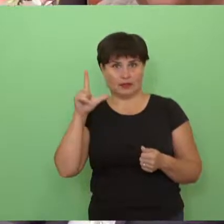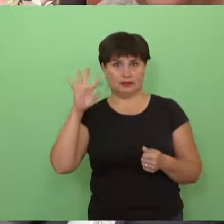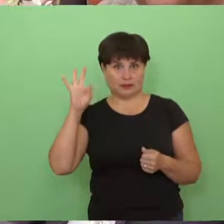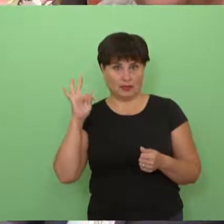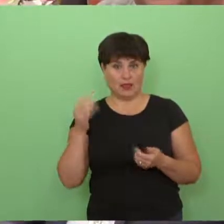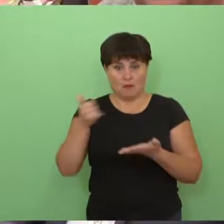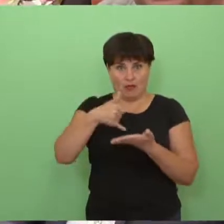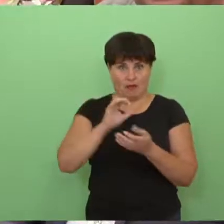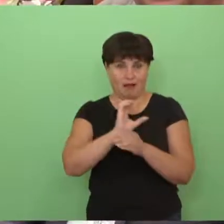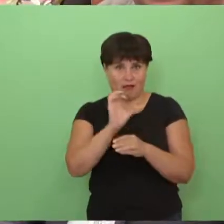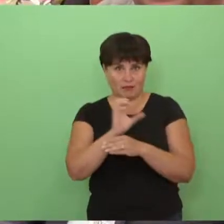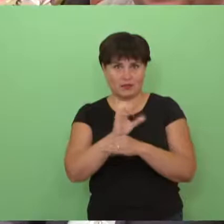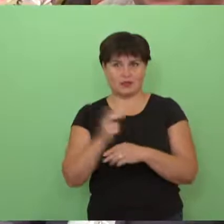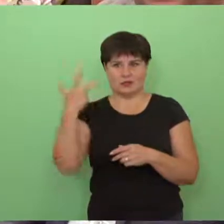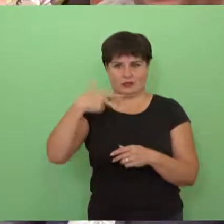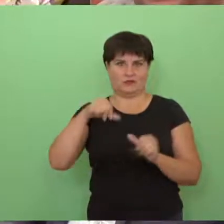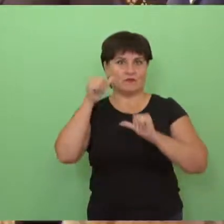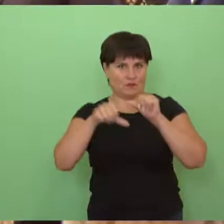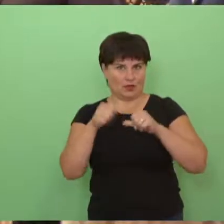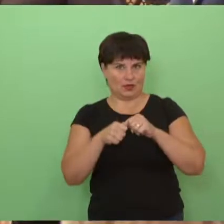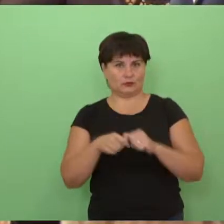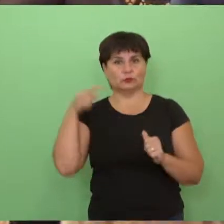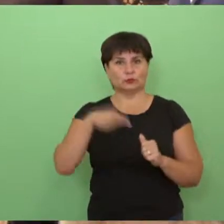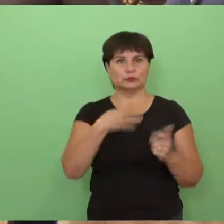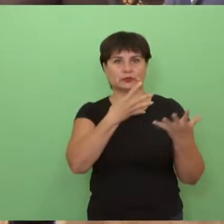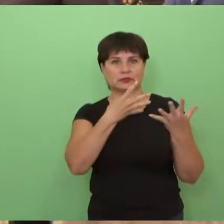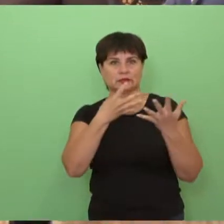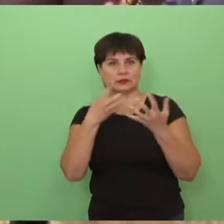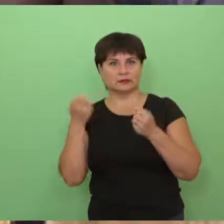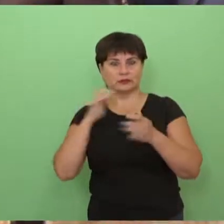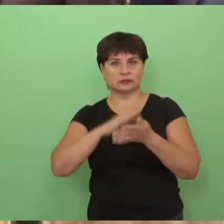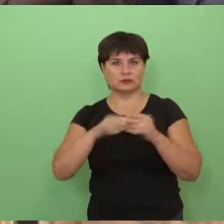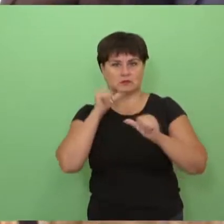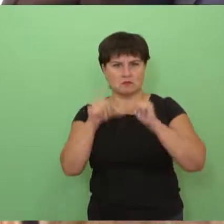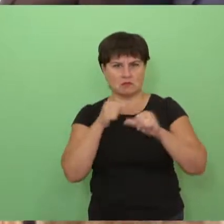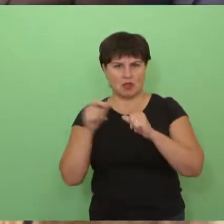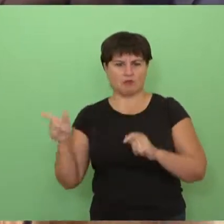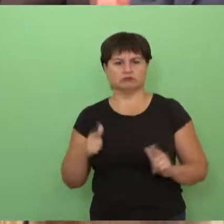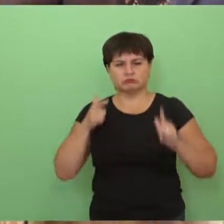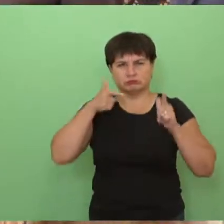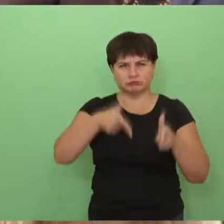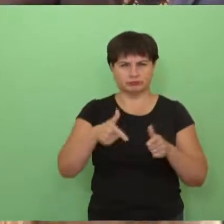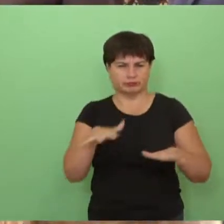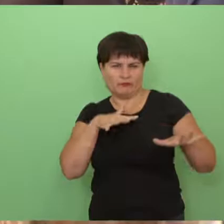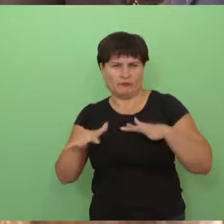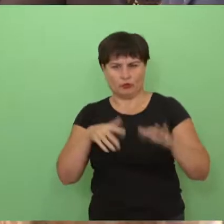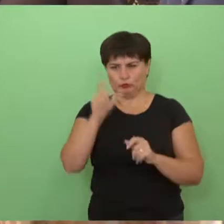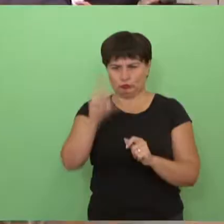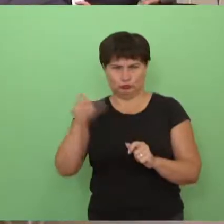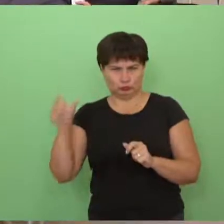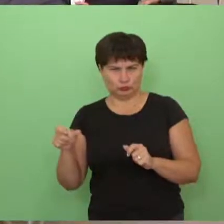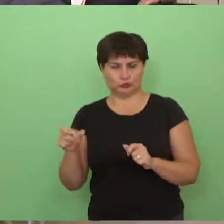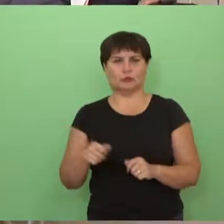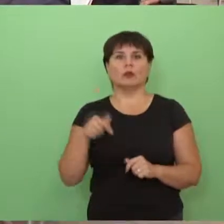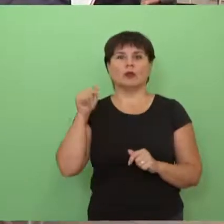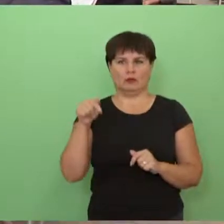metais įkurta veiklių ir energingų akcininkų, įmoni šiandien žinoma daugelėje pasaulio šalių.